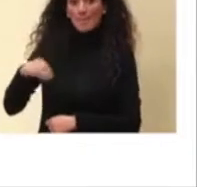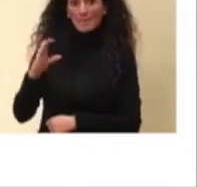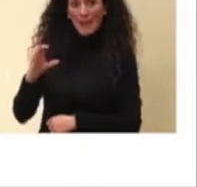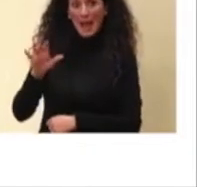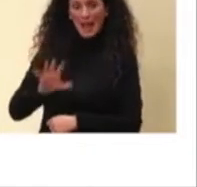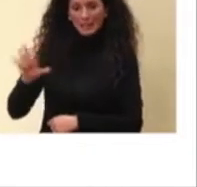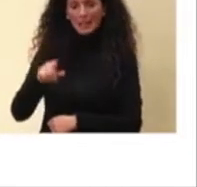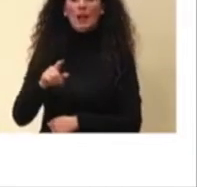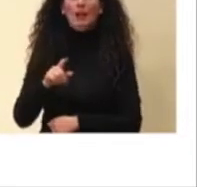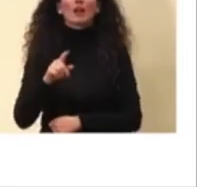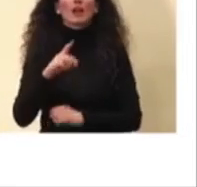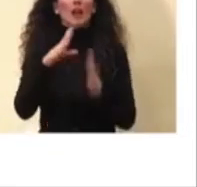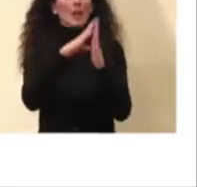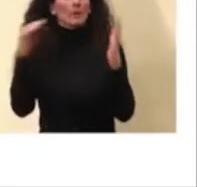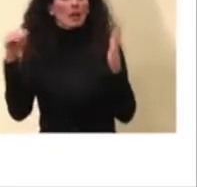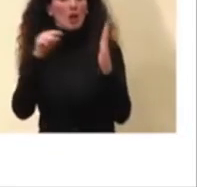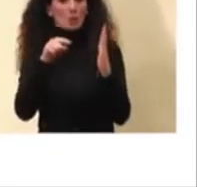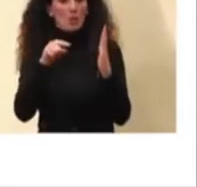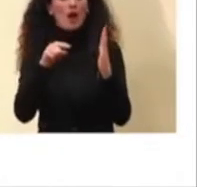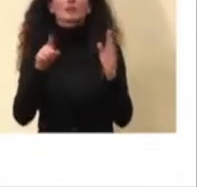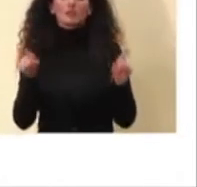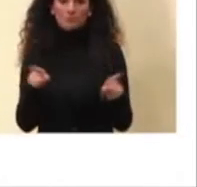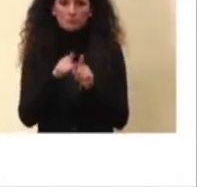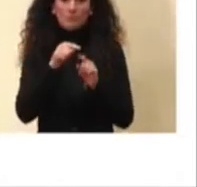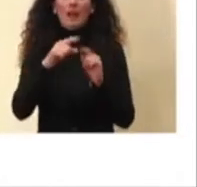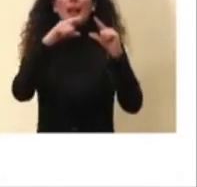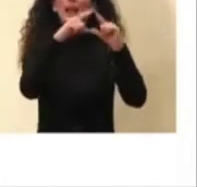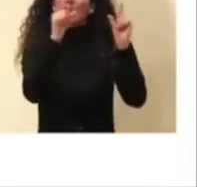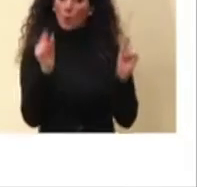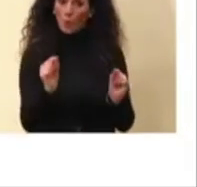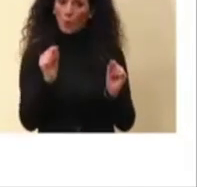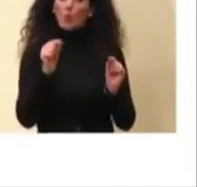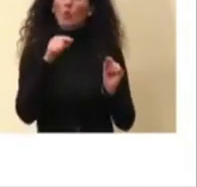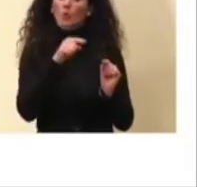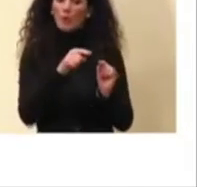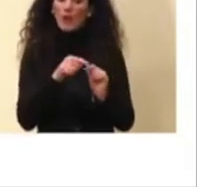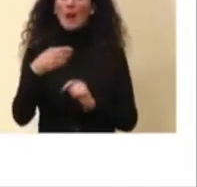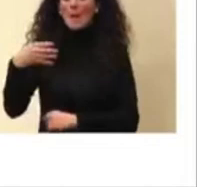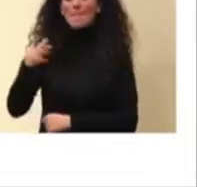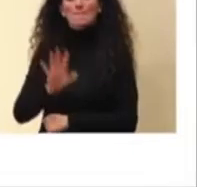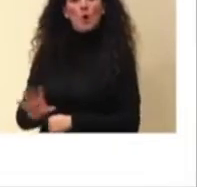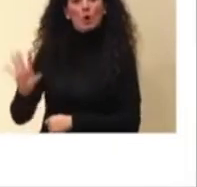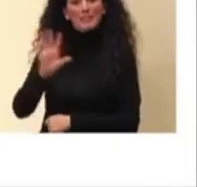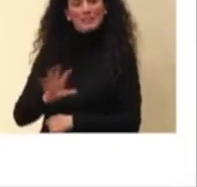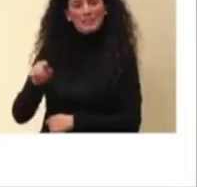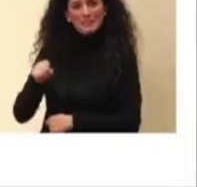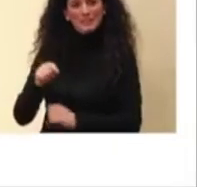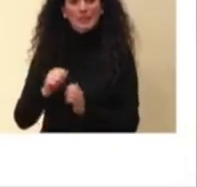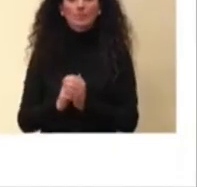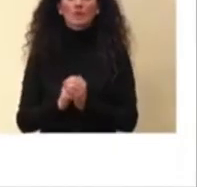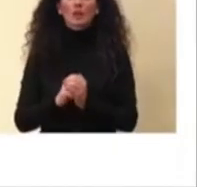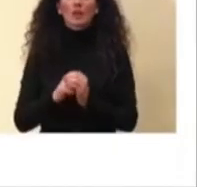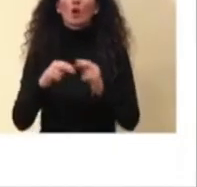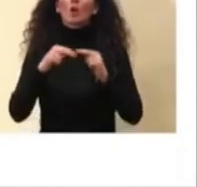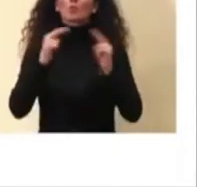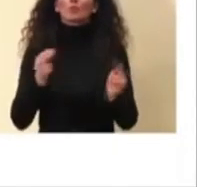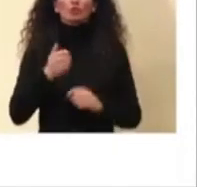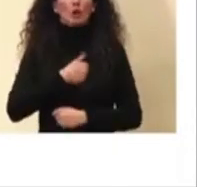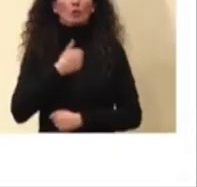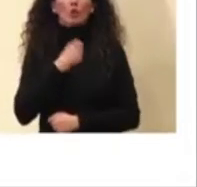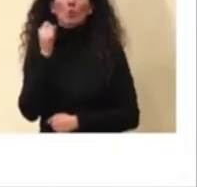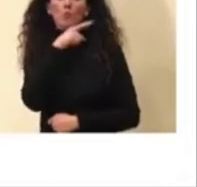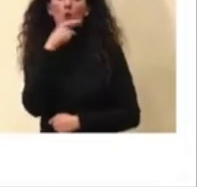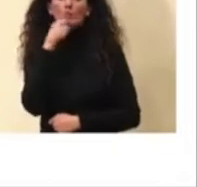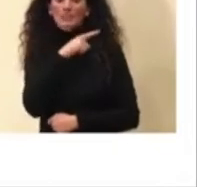Emilia Romagna, la regione Liguria, il Molise, la provincia autonoma di Bolzano, la provincia